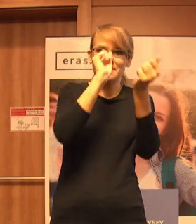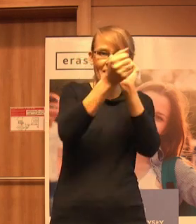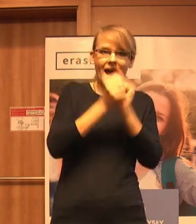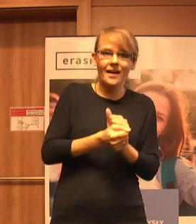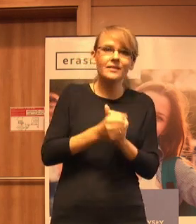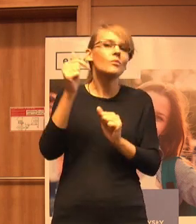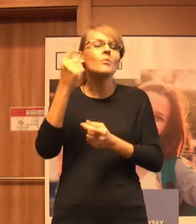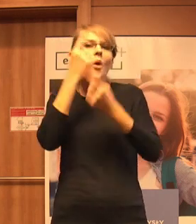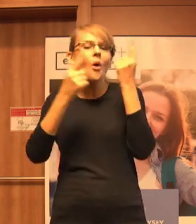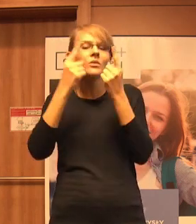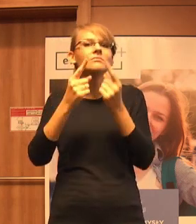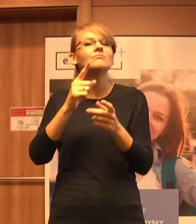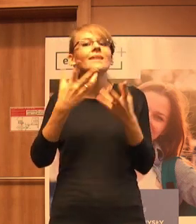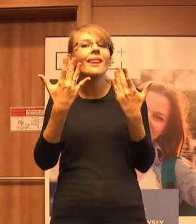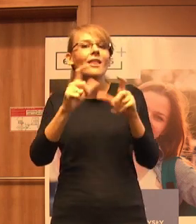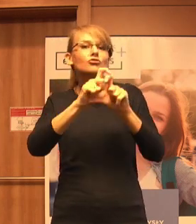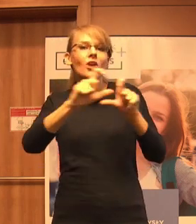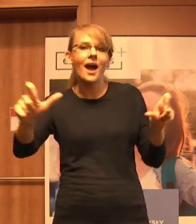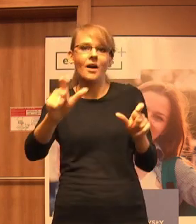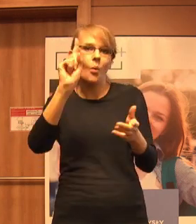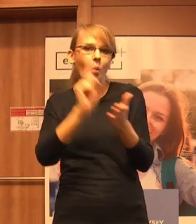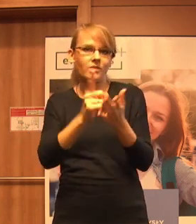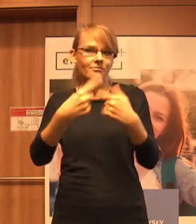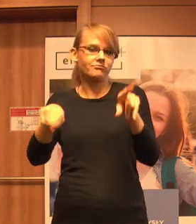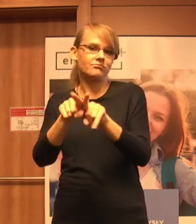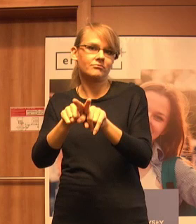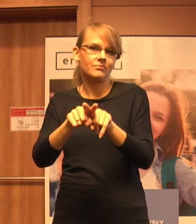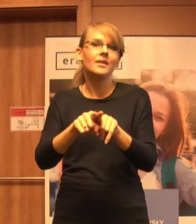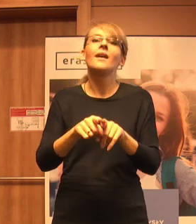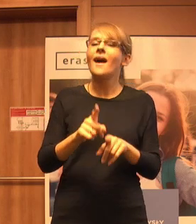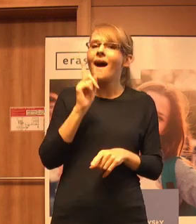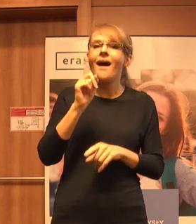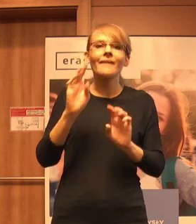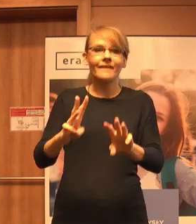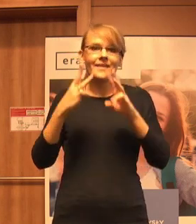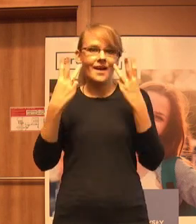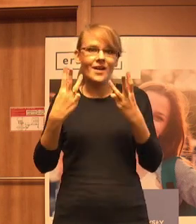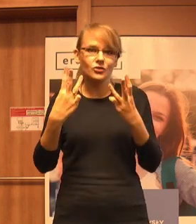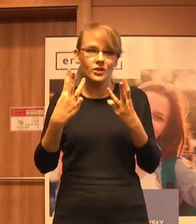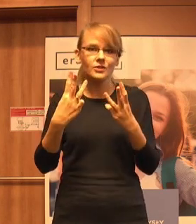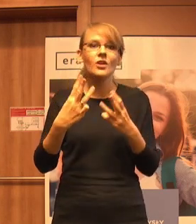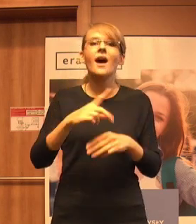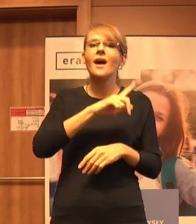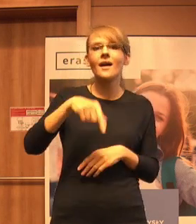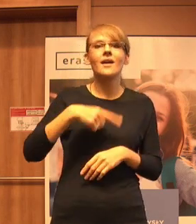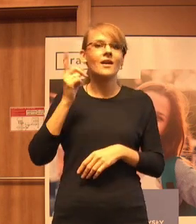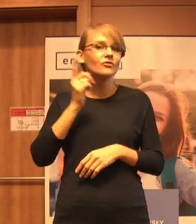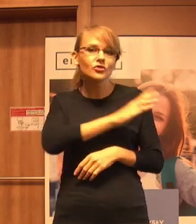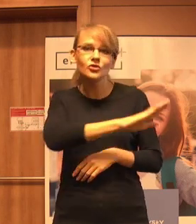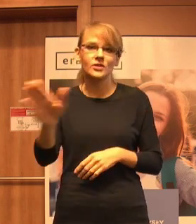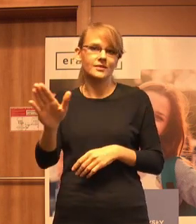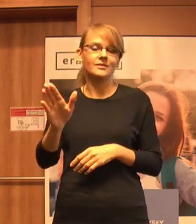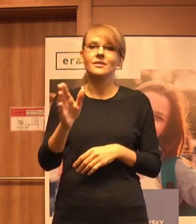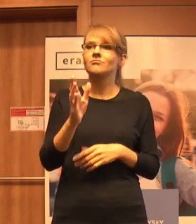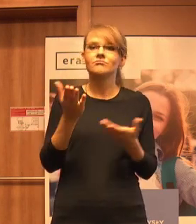realny horyzont czasowy. Realny horyzont czasowy. Natomiast najważniejsze, byśmy też budowali wszyscy, którzy